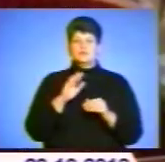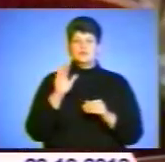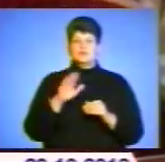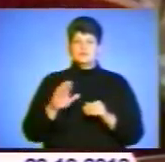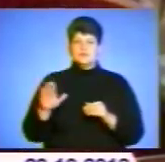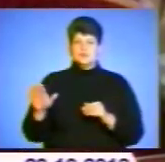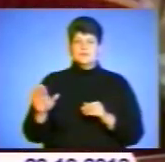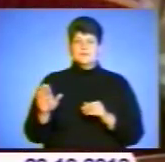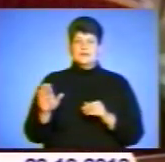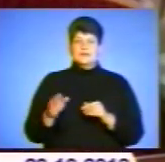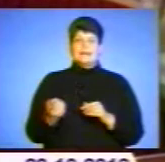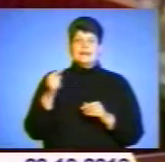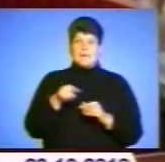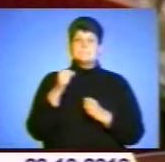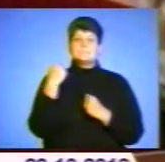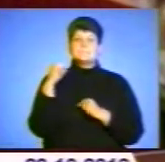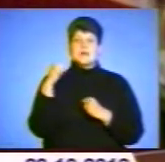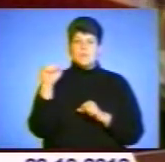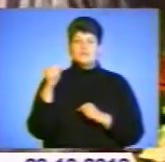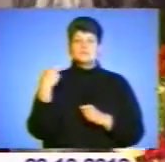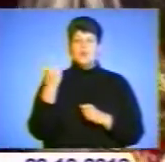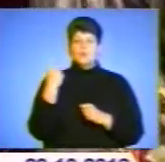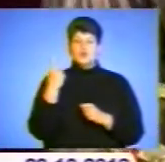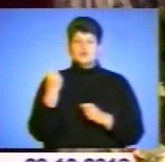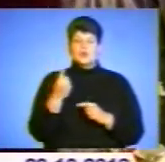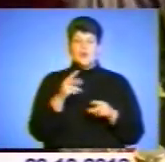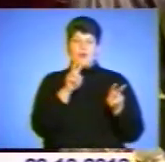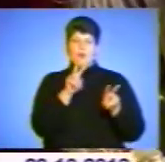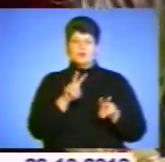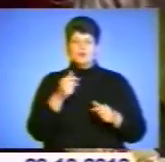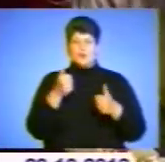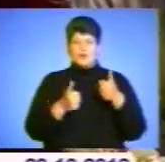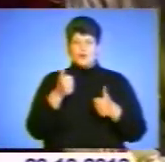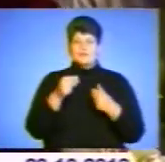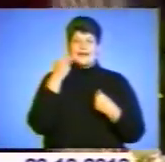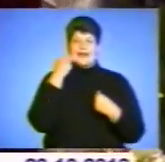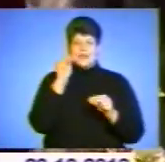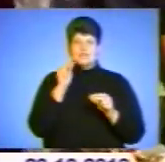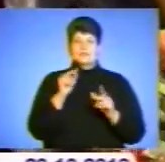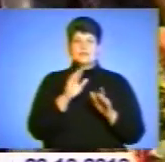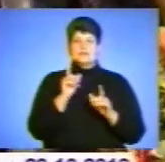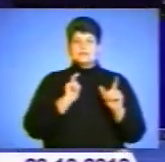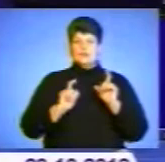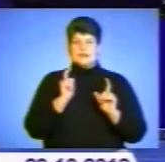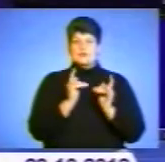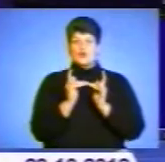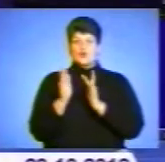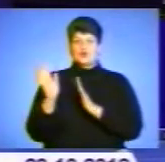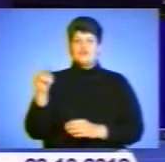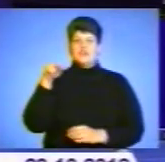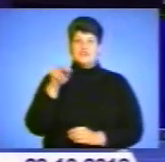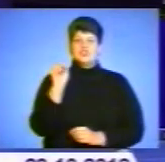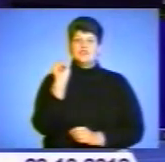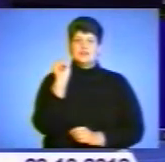молоді. Відтак, переможцями обласного огляду конкурсу «Кращий студентський» та «Очнівський гуртожиток-2012»